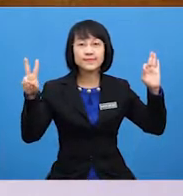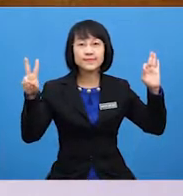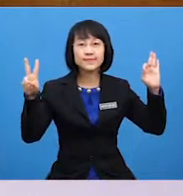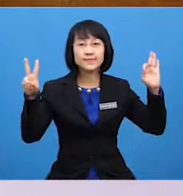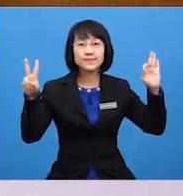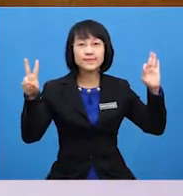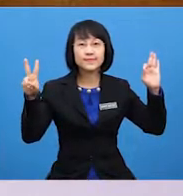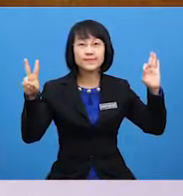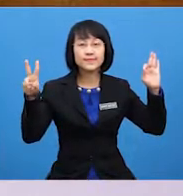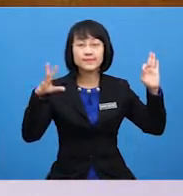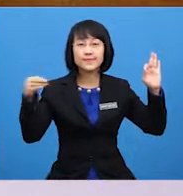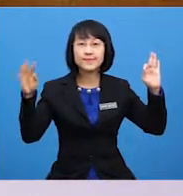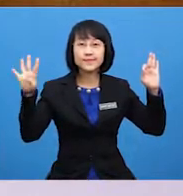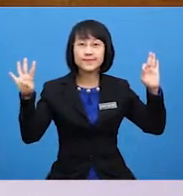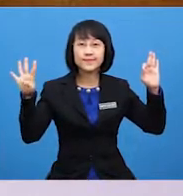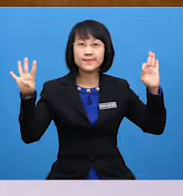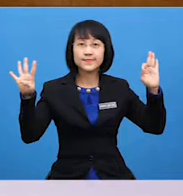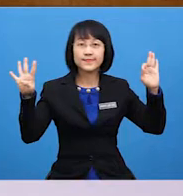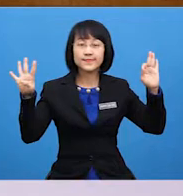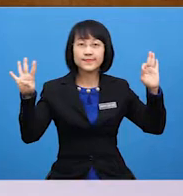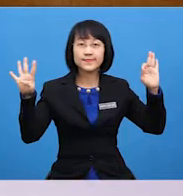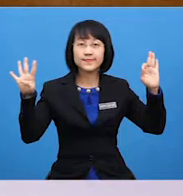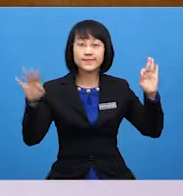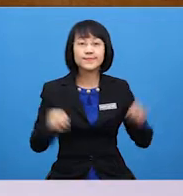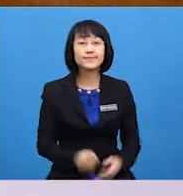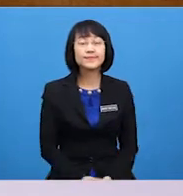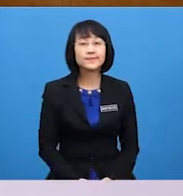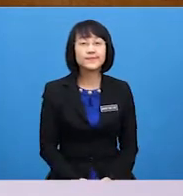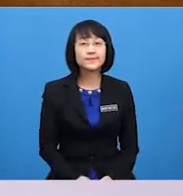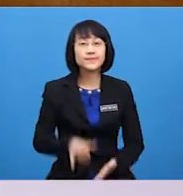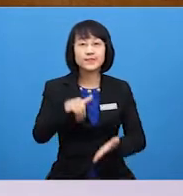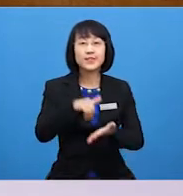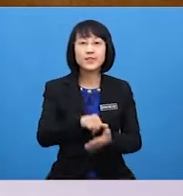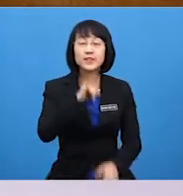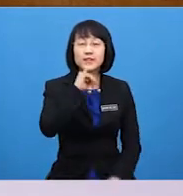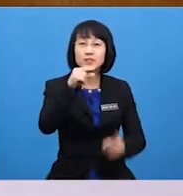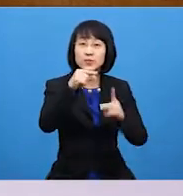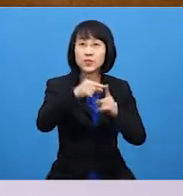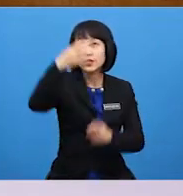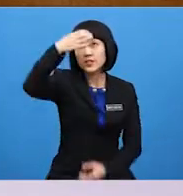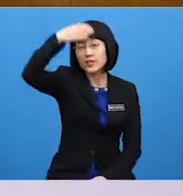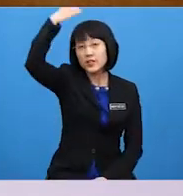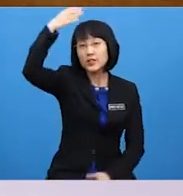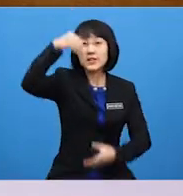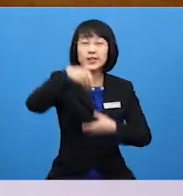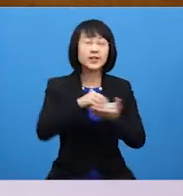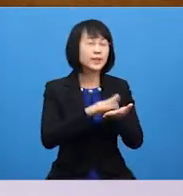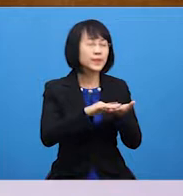and 4 And that is chef In braille code